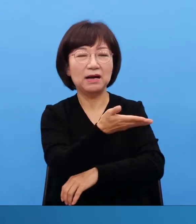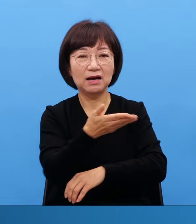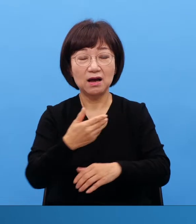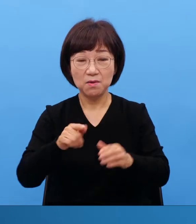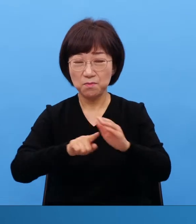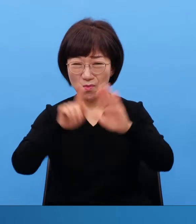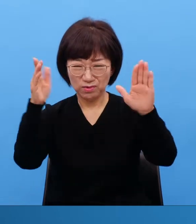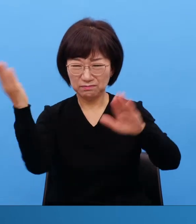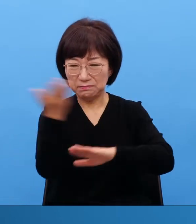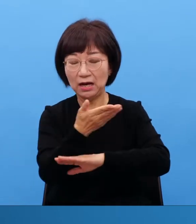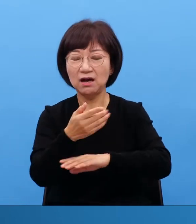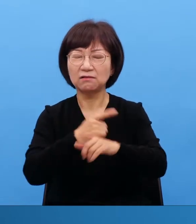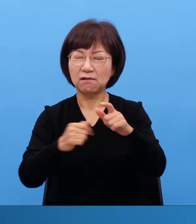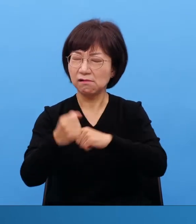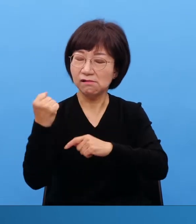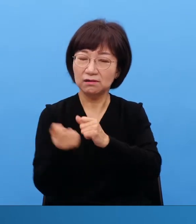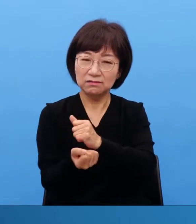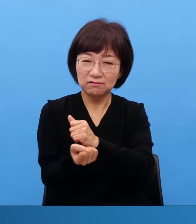바울입니다